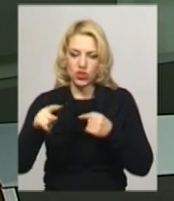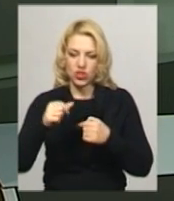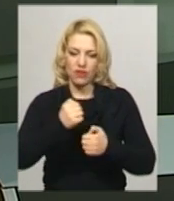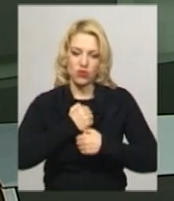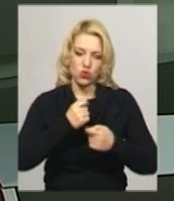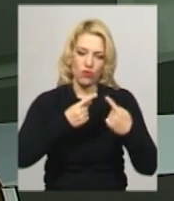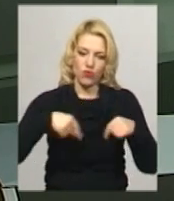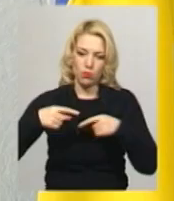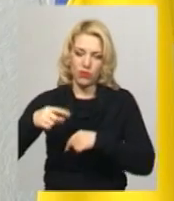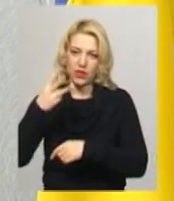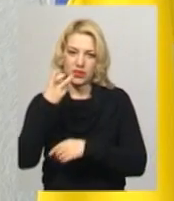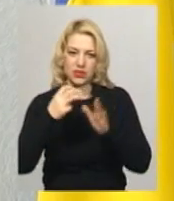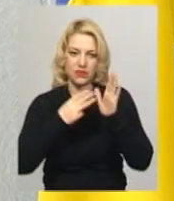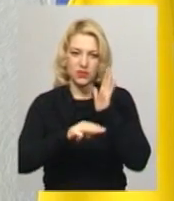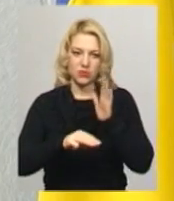370.